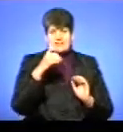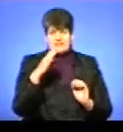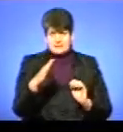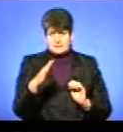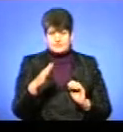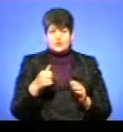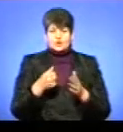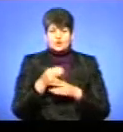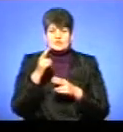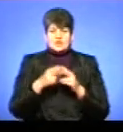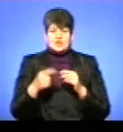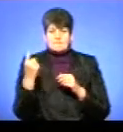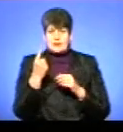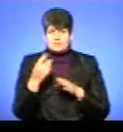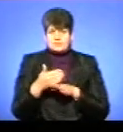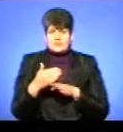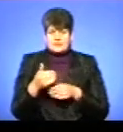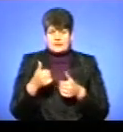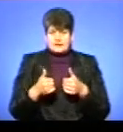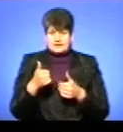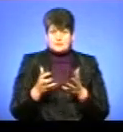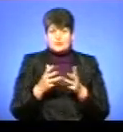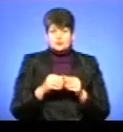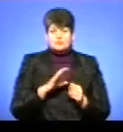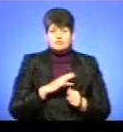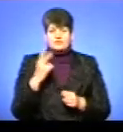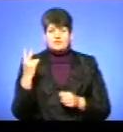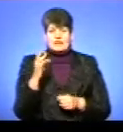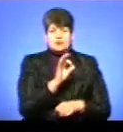До завершення першого тайму рахунок протримався 2-0.